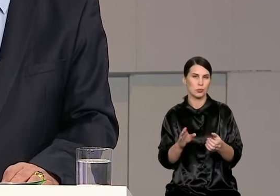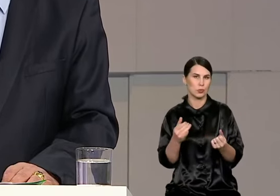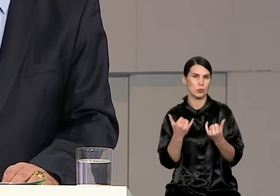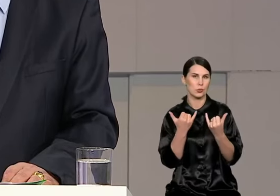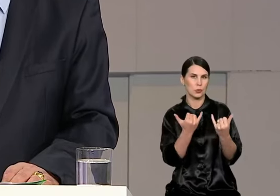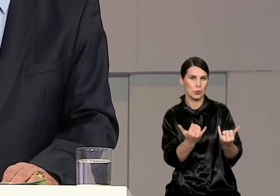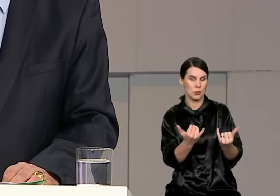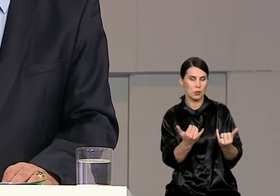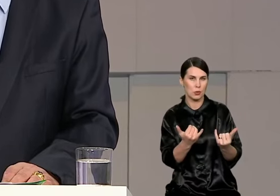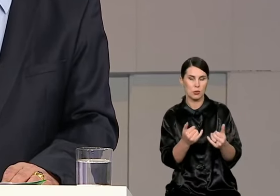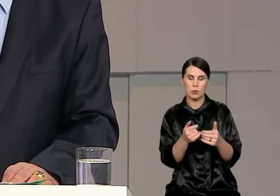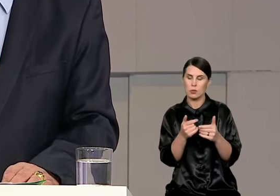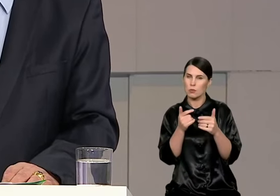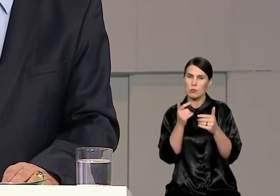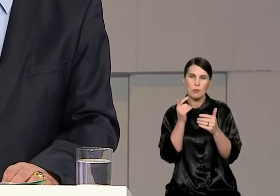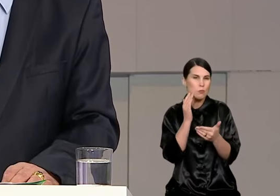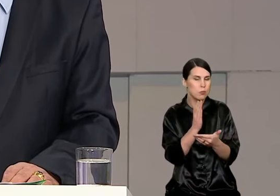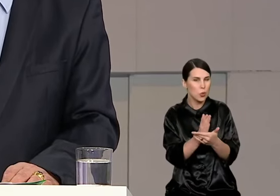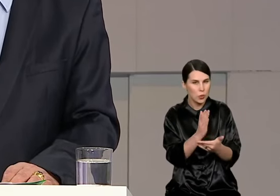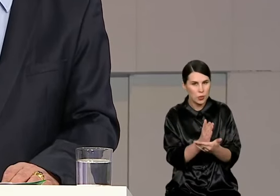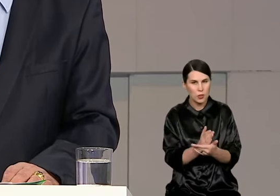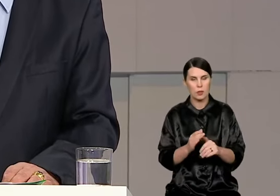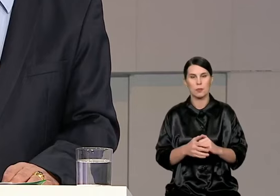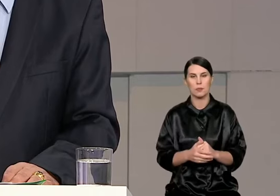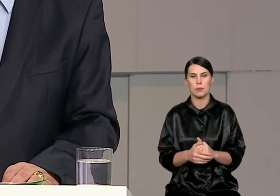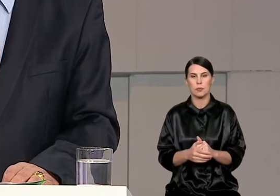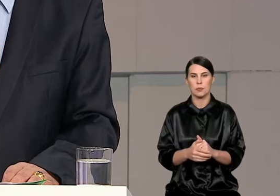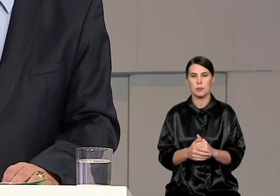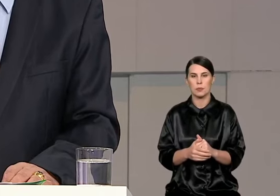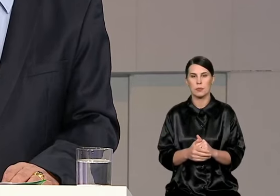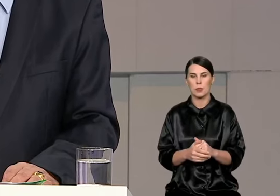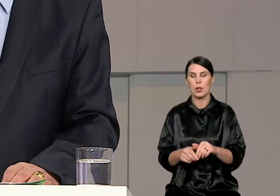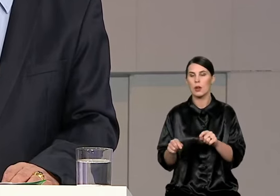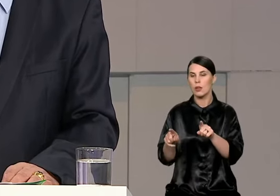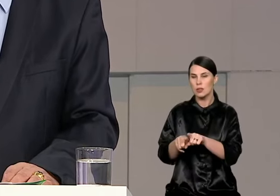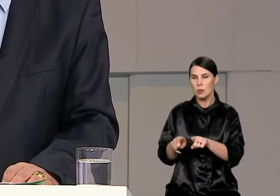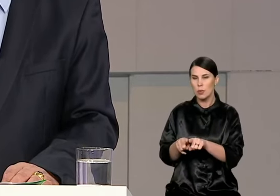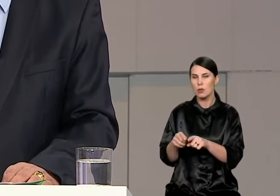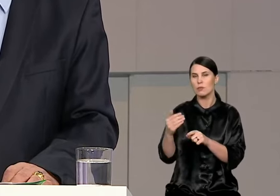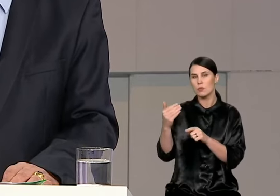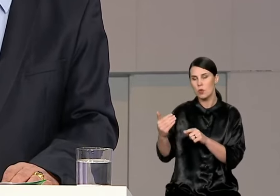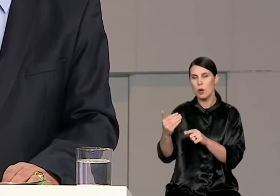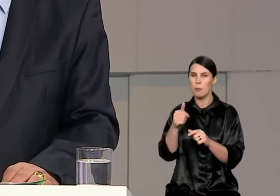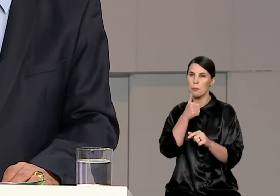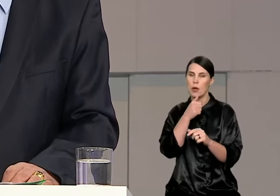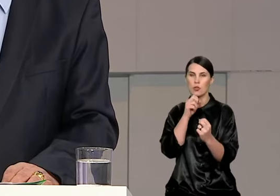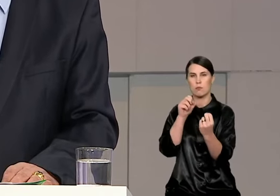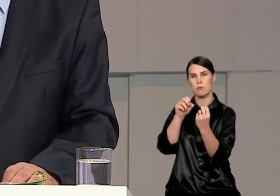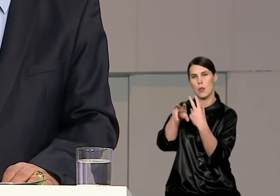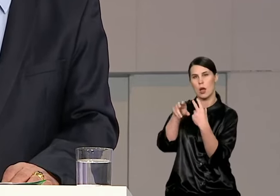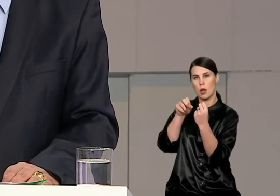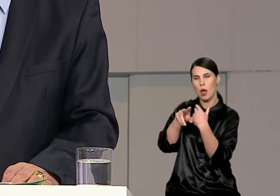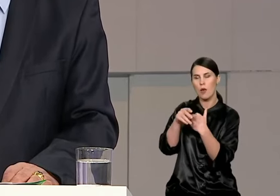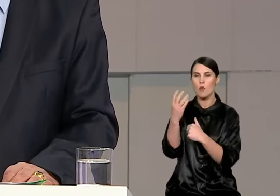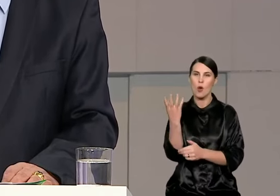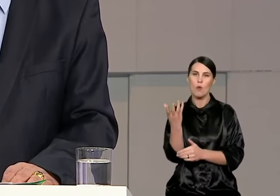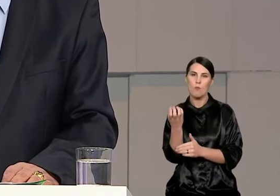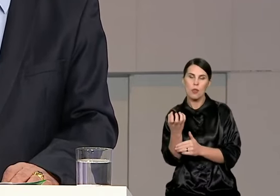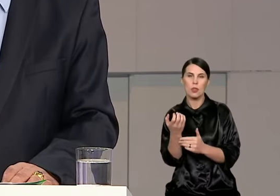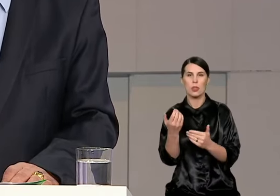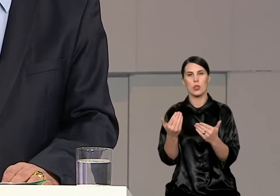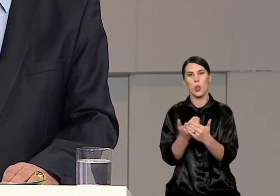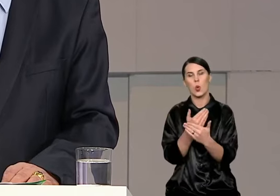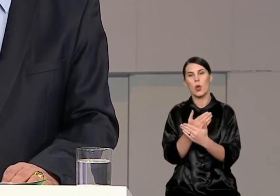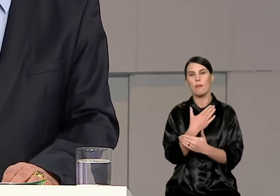prie įvažiavimų į pagrindinęs, per pagrindinių magistralių, pavyzdžiui, iš Molėjėtų, iš Nuojosis Vilnius, iš